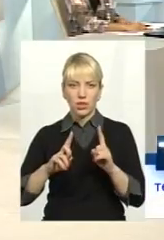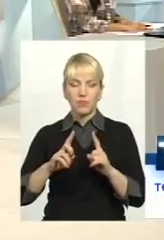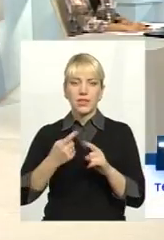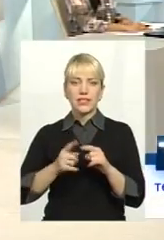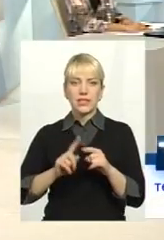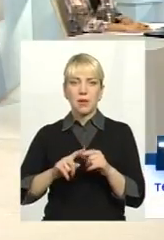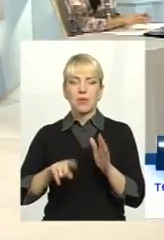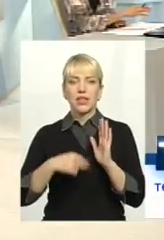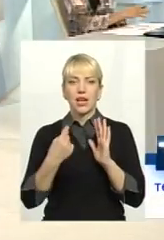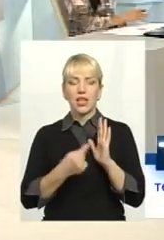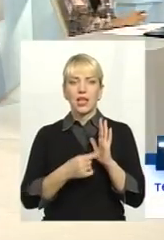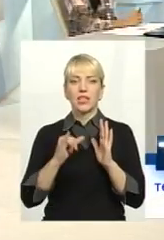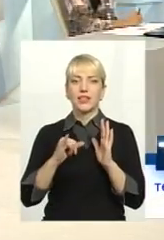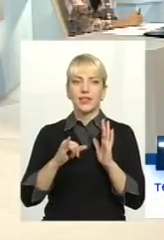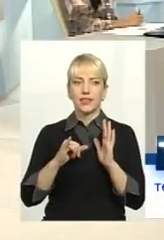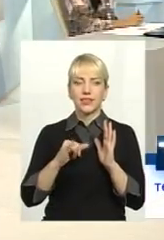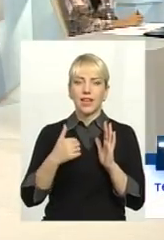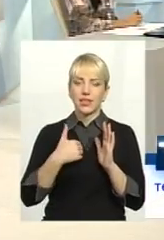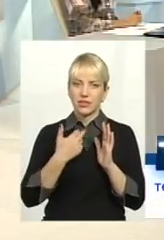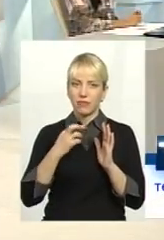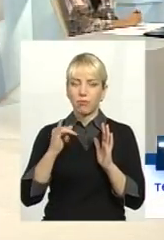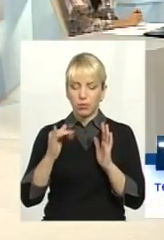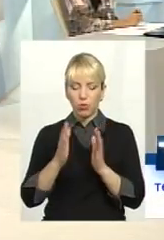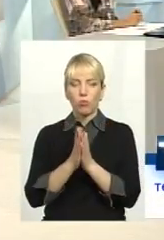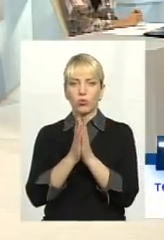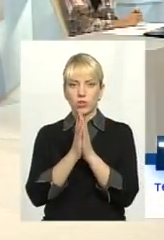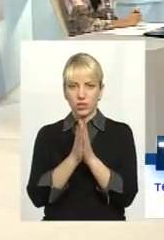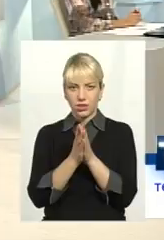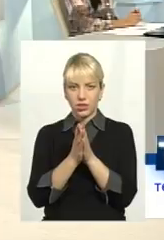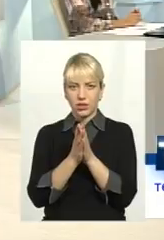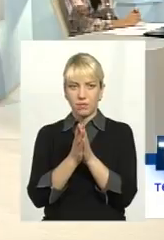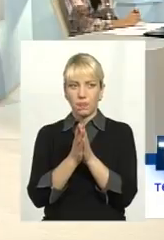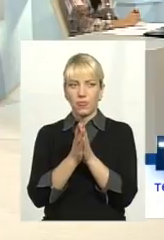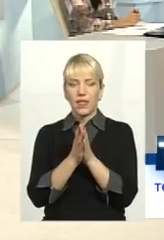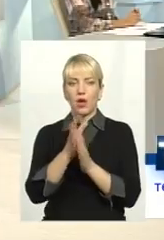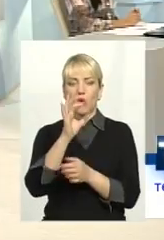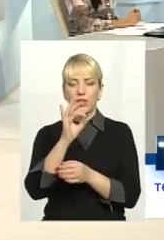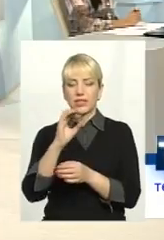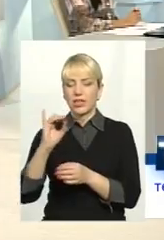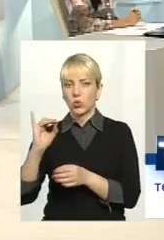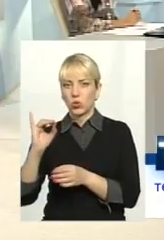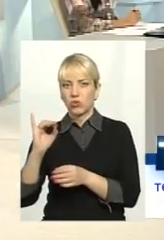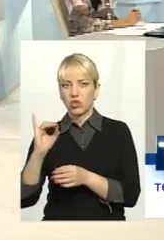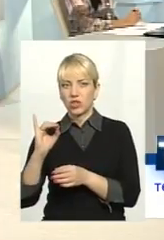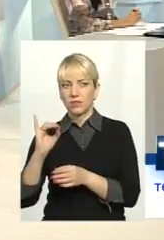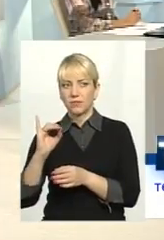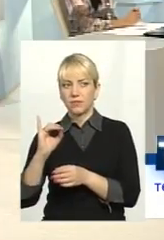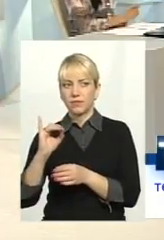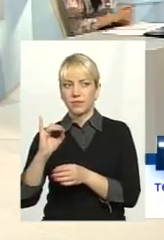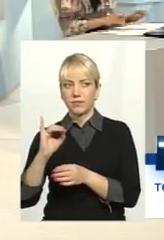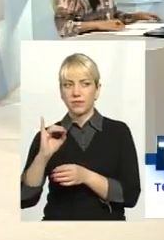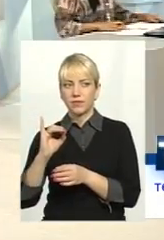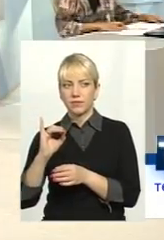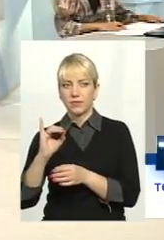питання. І я би хотів попросити Ось Юрійовича, якраз більш детально, на нього